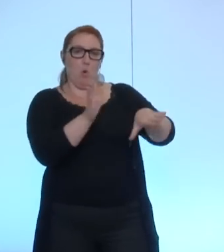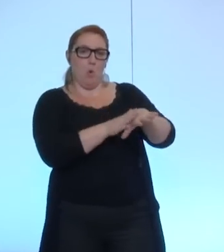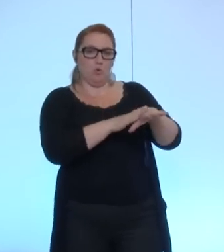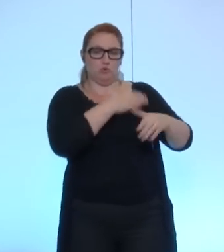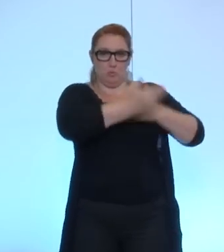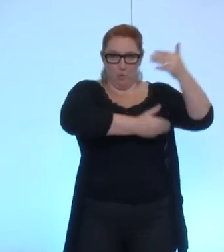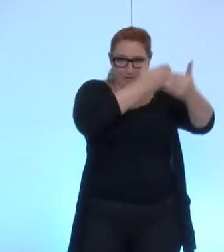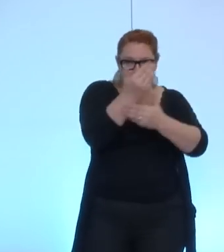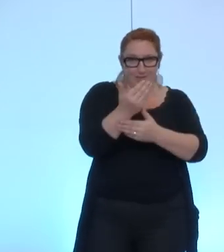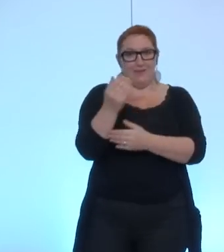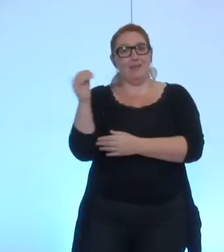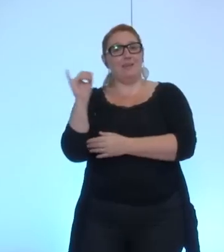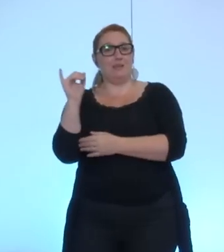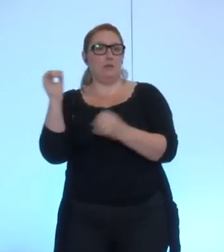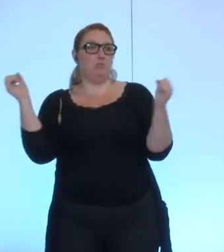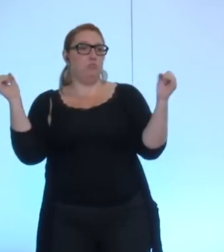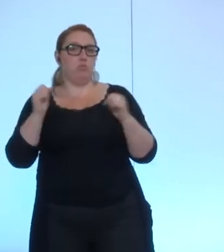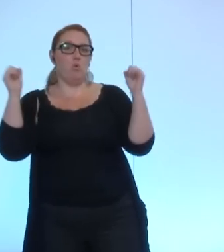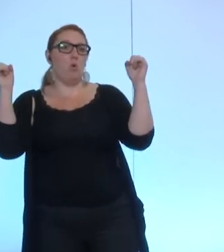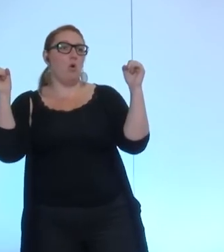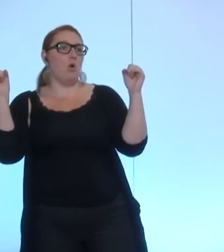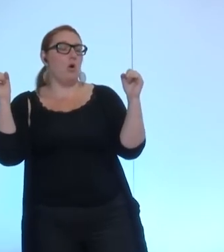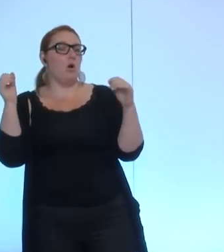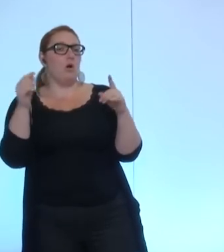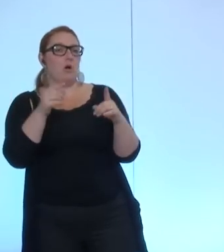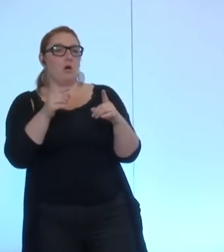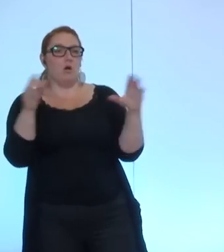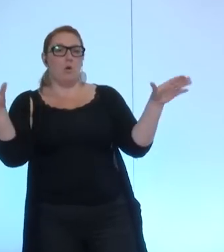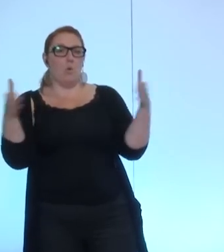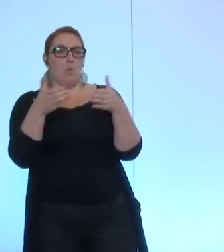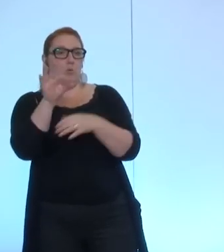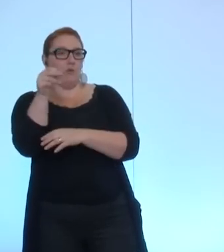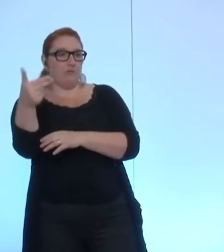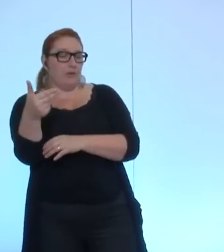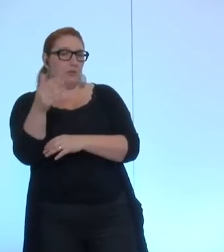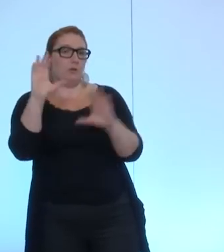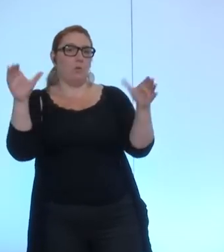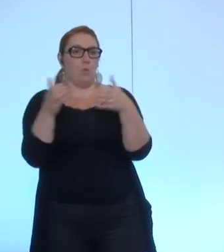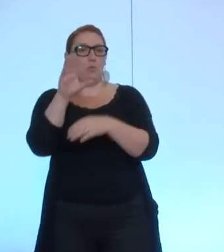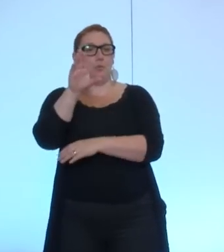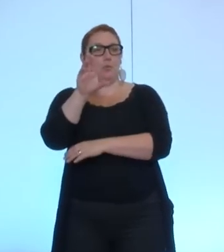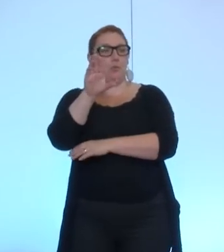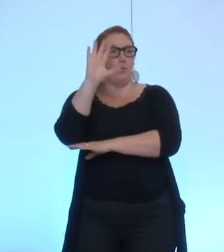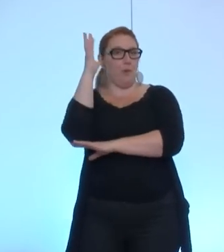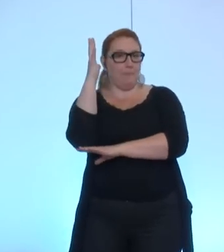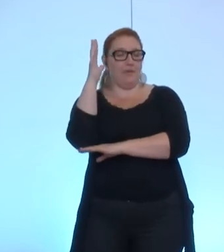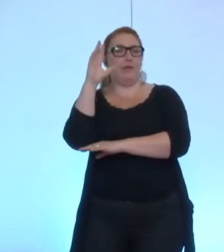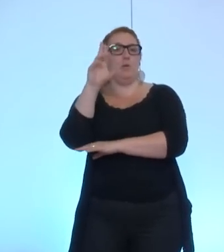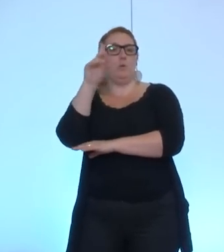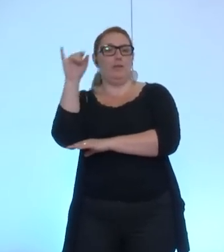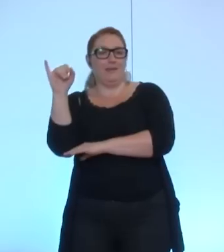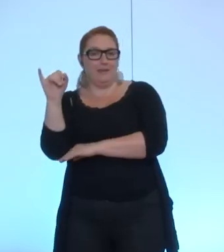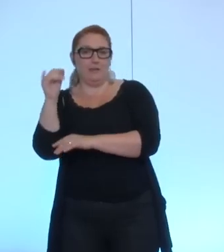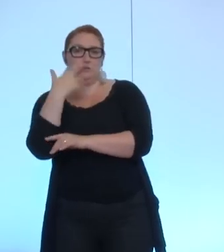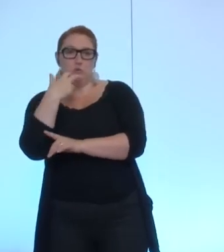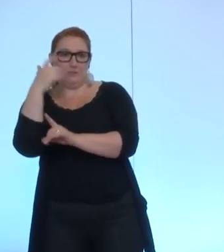et de progrès qui est pour le groupe Front National le groupe UMP-UDI et Société Civile l'amendement est